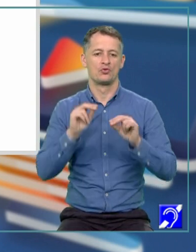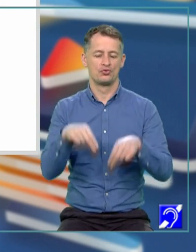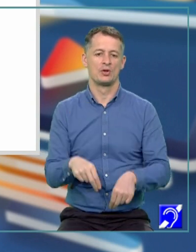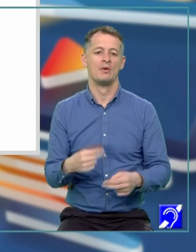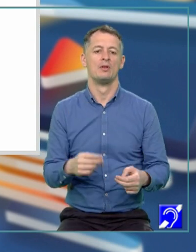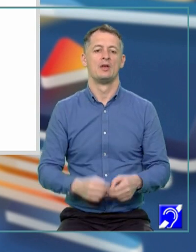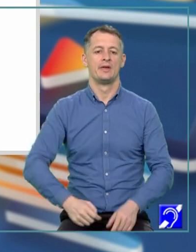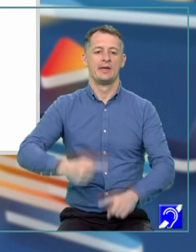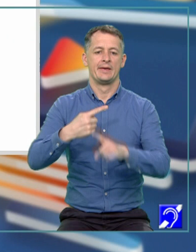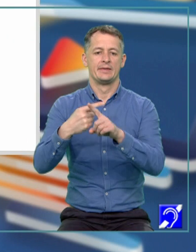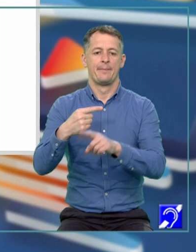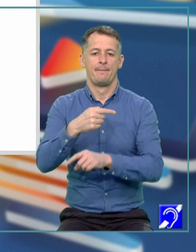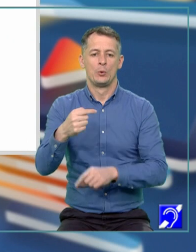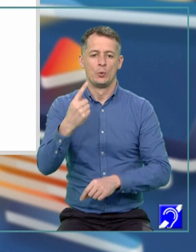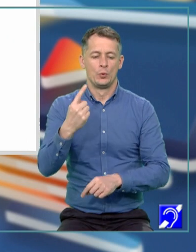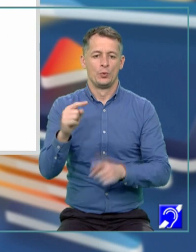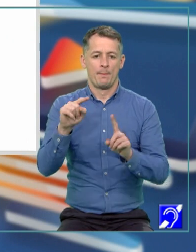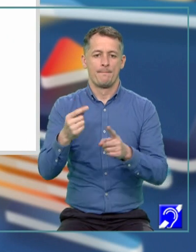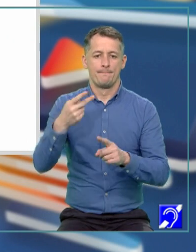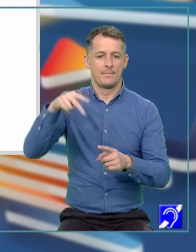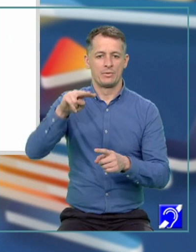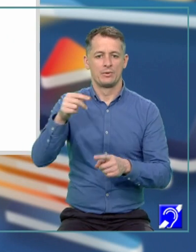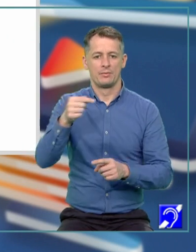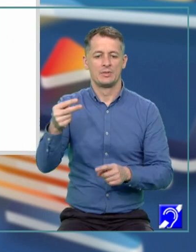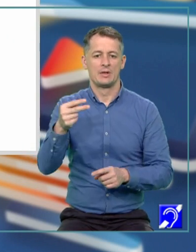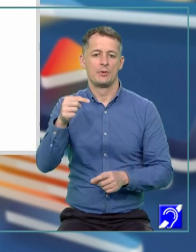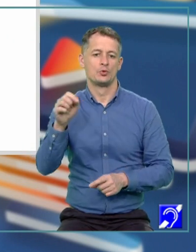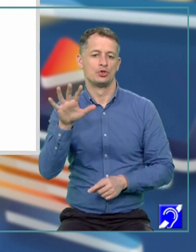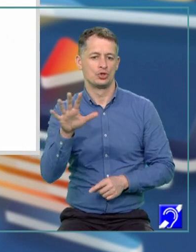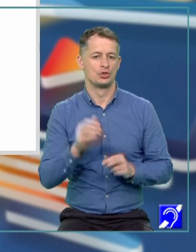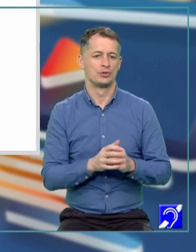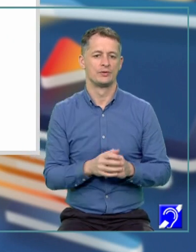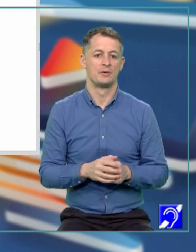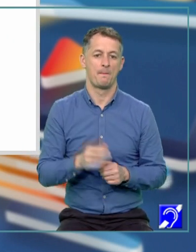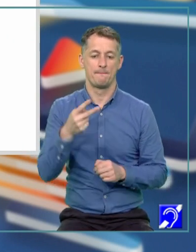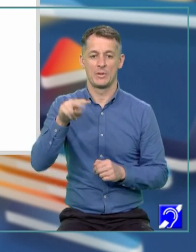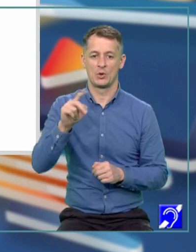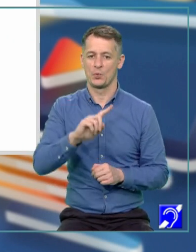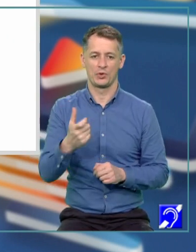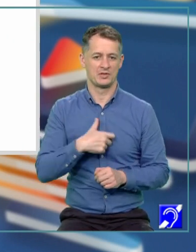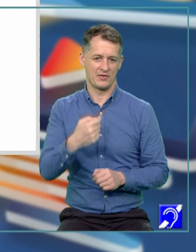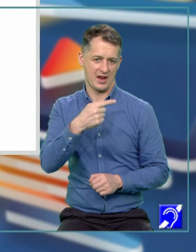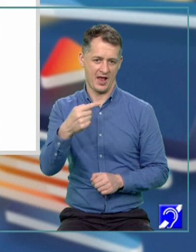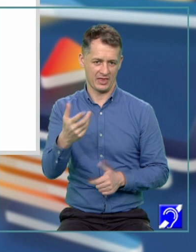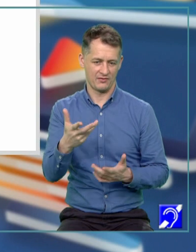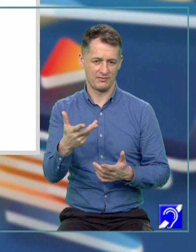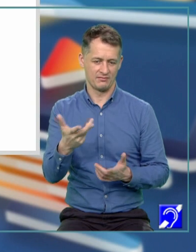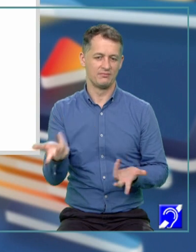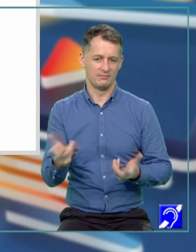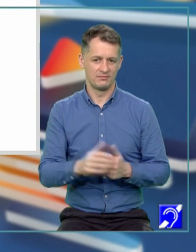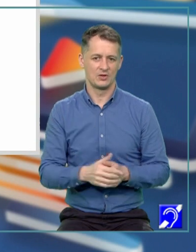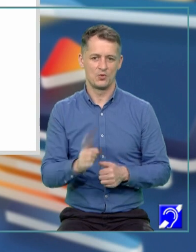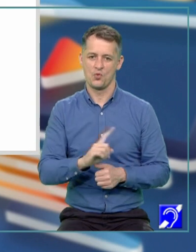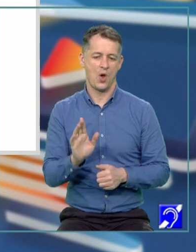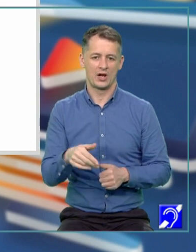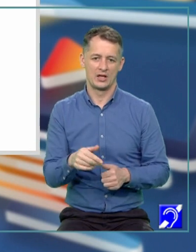la pătrat este egal cu minus 5. Pătratul nu poate fi negativ, deci ecuația nu are soluție. La D